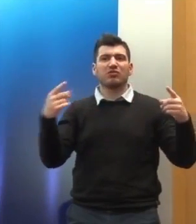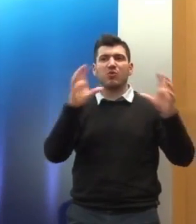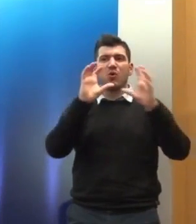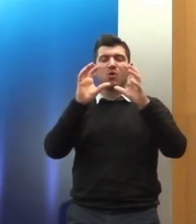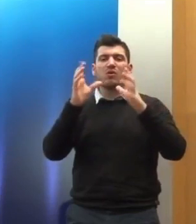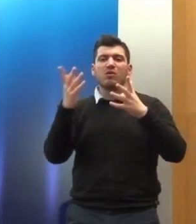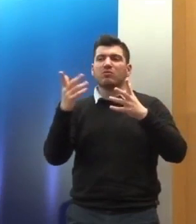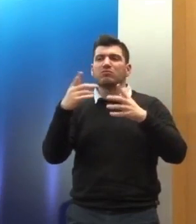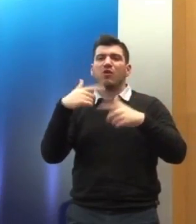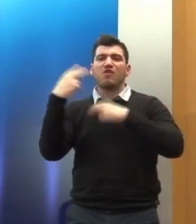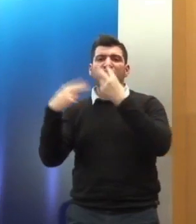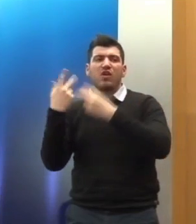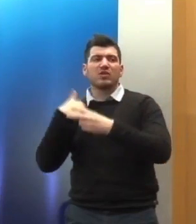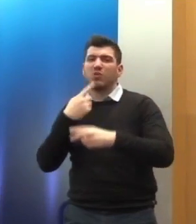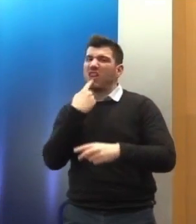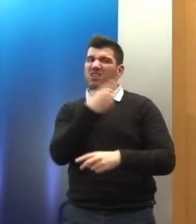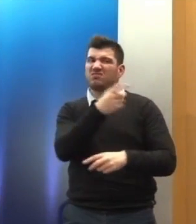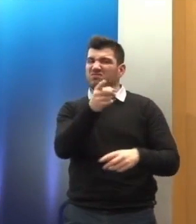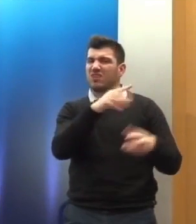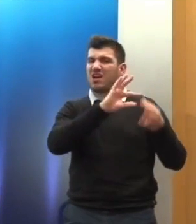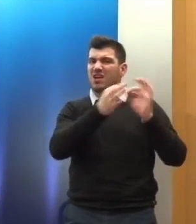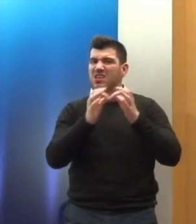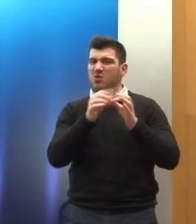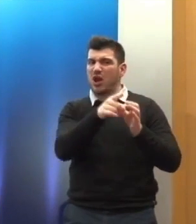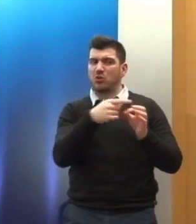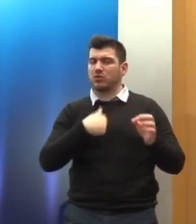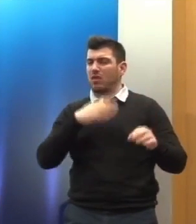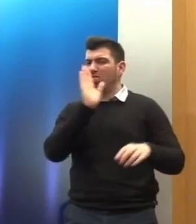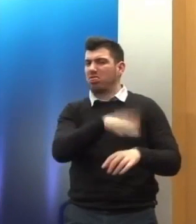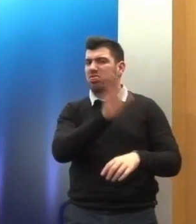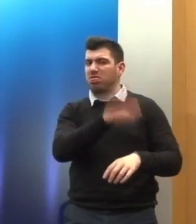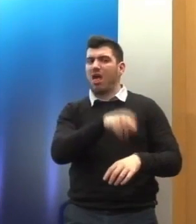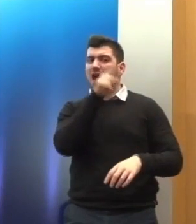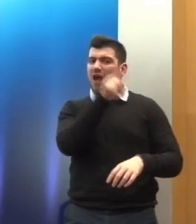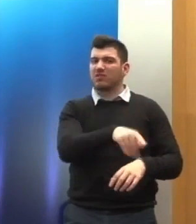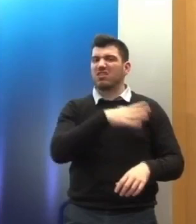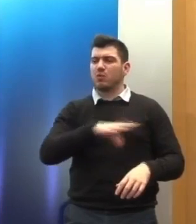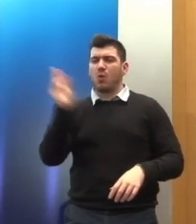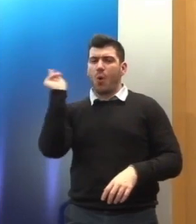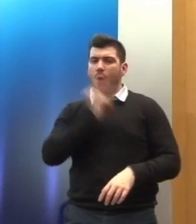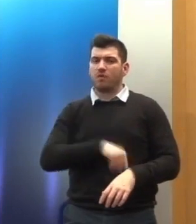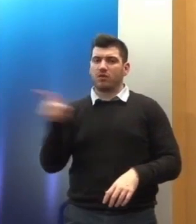κυβερντικών οργανώσεων και των διεθνών οργανισμών. Θεωρώ ότι αυτό είναι κοινωνικά και πολιτικά μεγάλο λάθος.